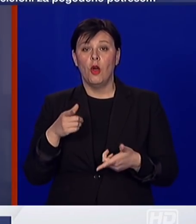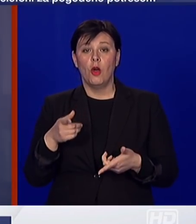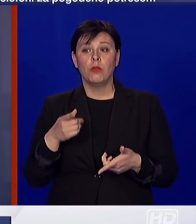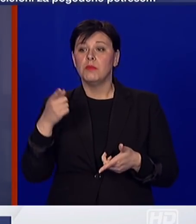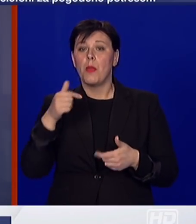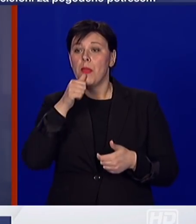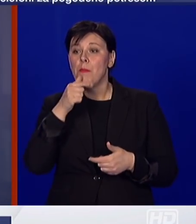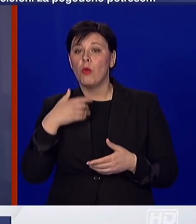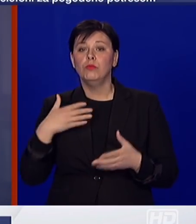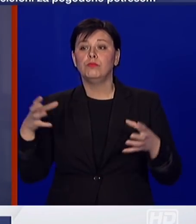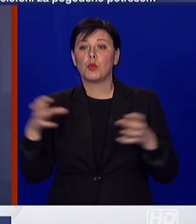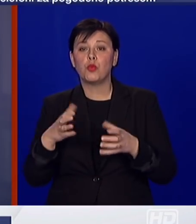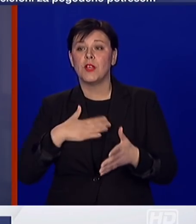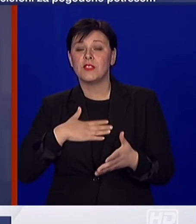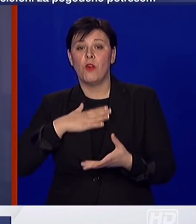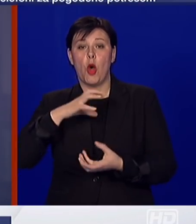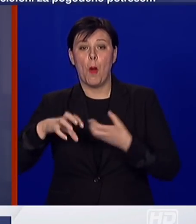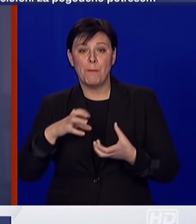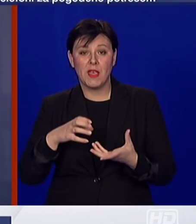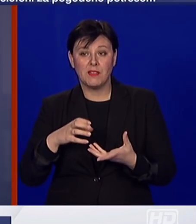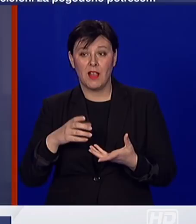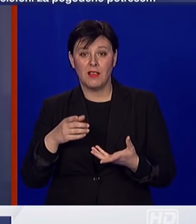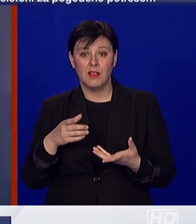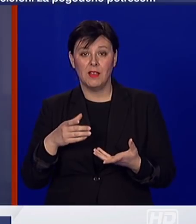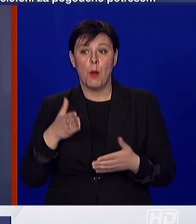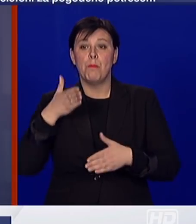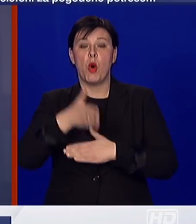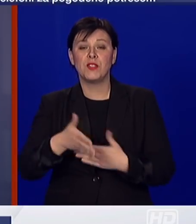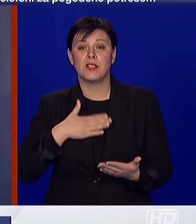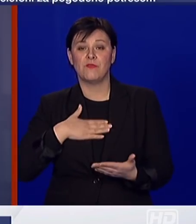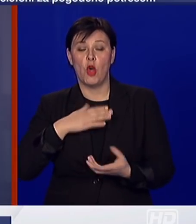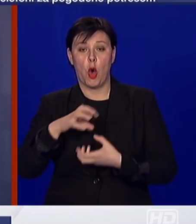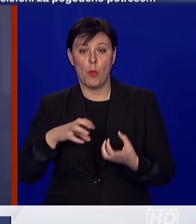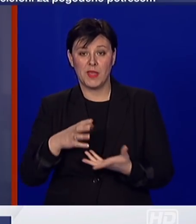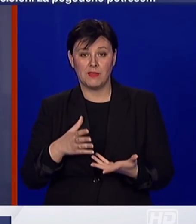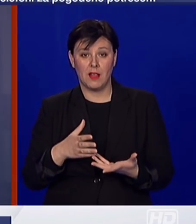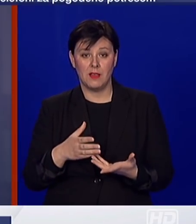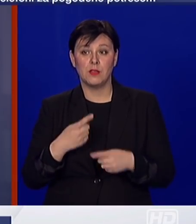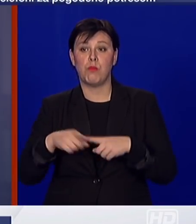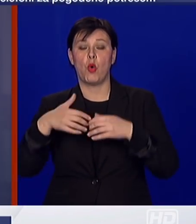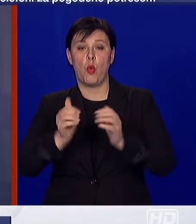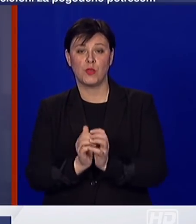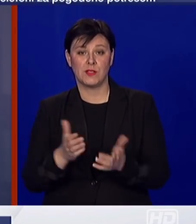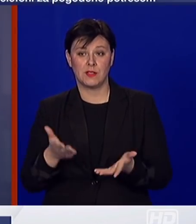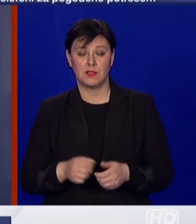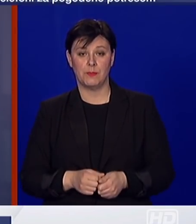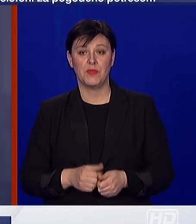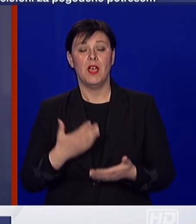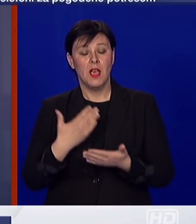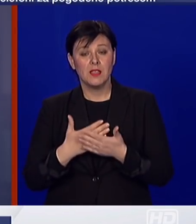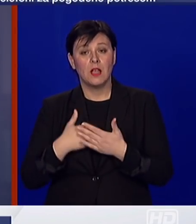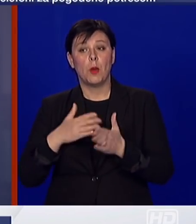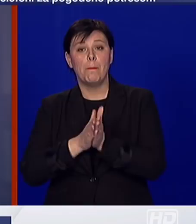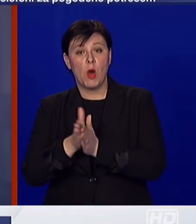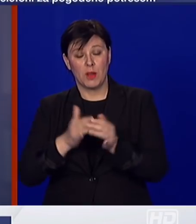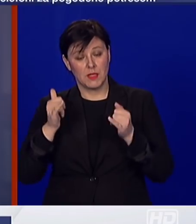dolaze u Republiku Hrvatskoj, a to je druženje i posjećivanje svojih najmilijih. Zbog toga ih pozivamo da u